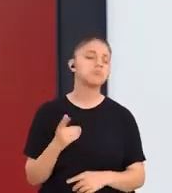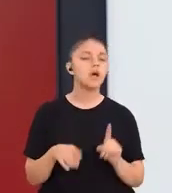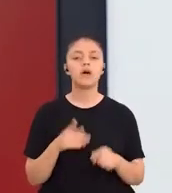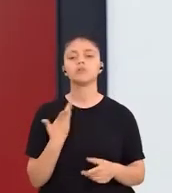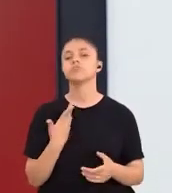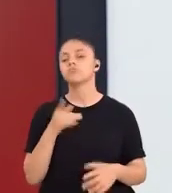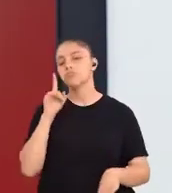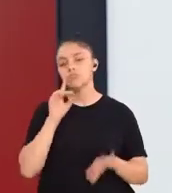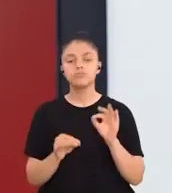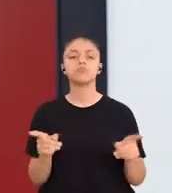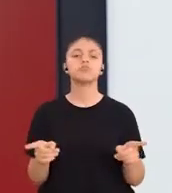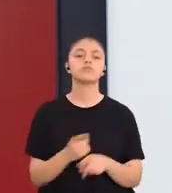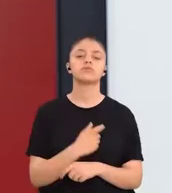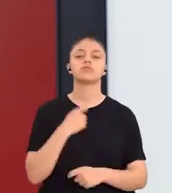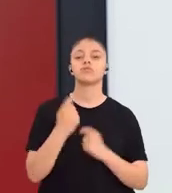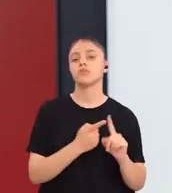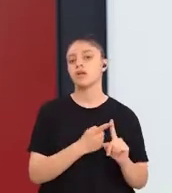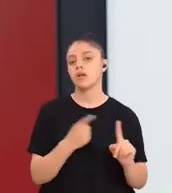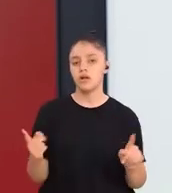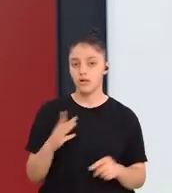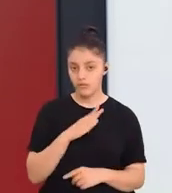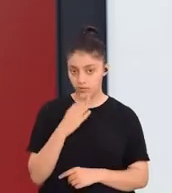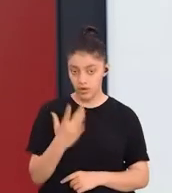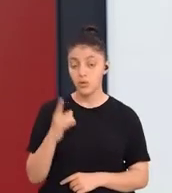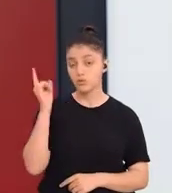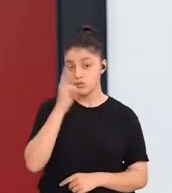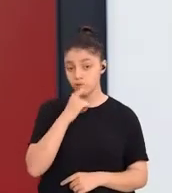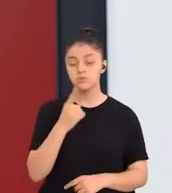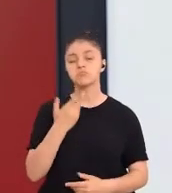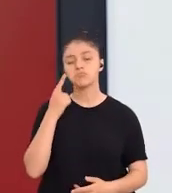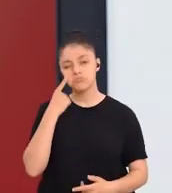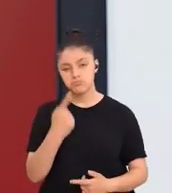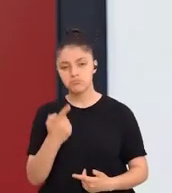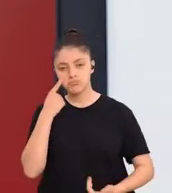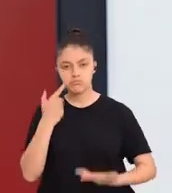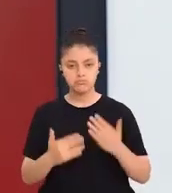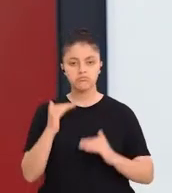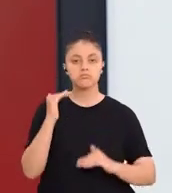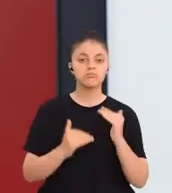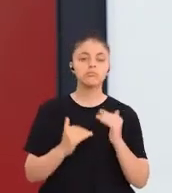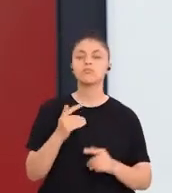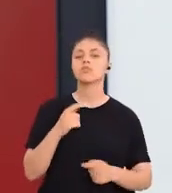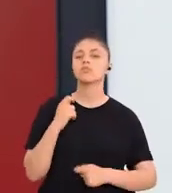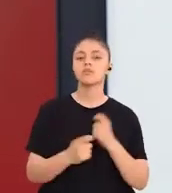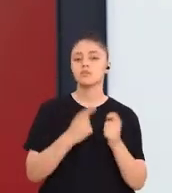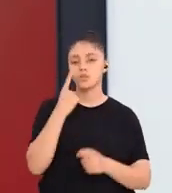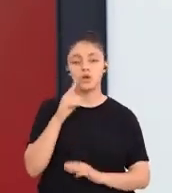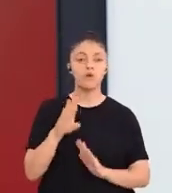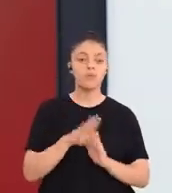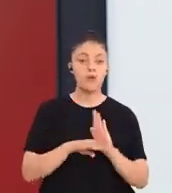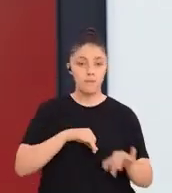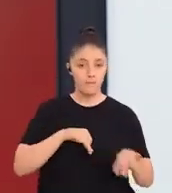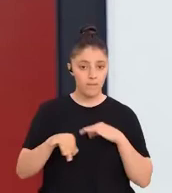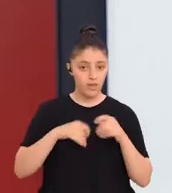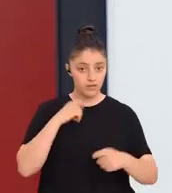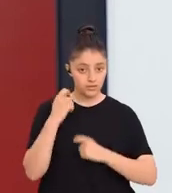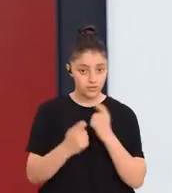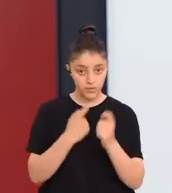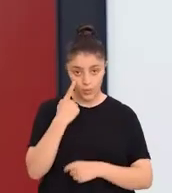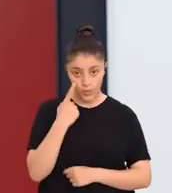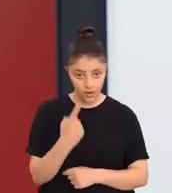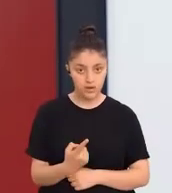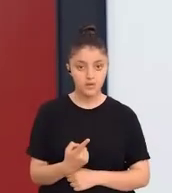takım ölçme süreçlerine ihtiyaç duyar. Dolayısıyla ölçme ve değerlendirme sürecinde programın tasarlanması